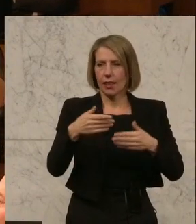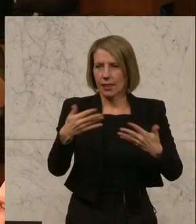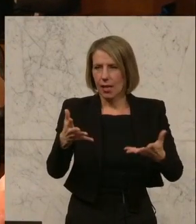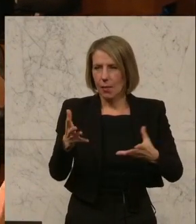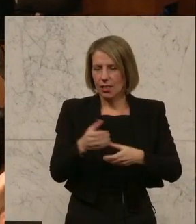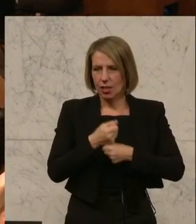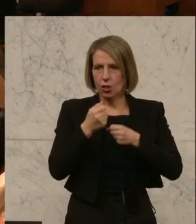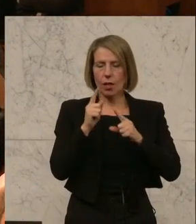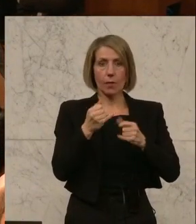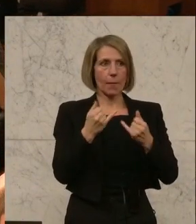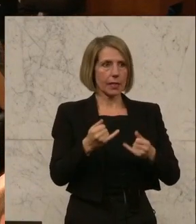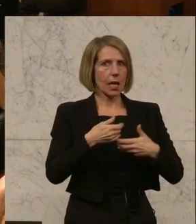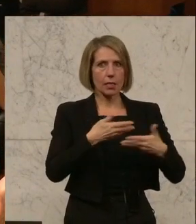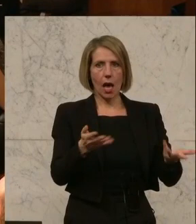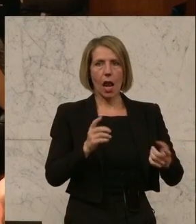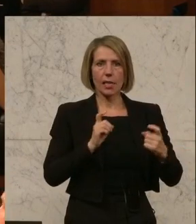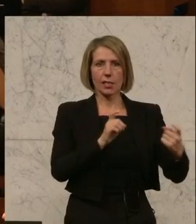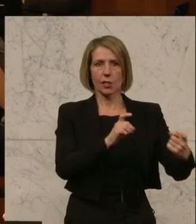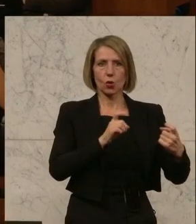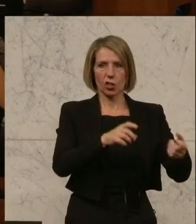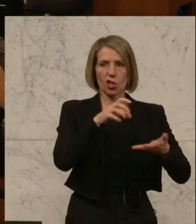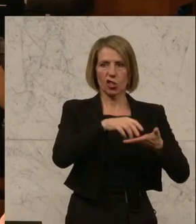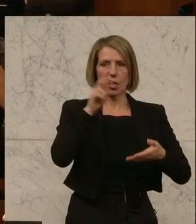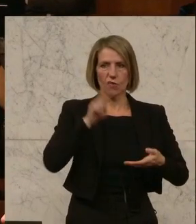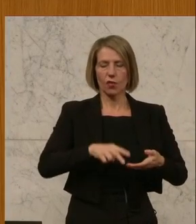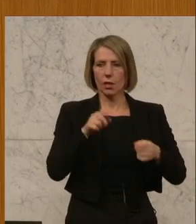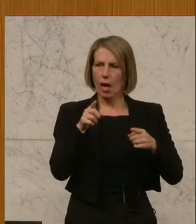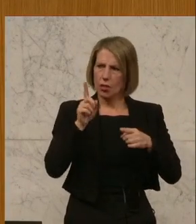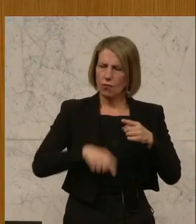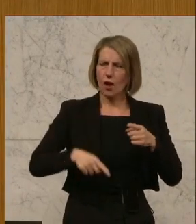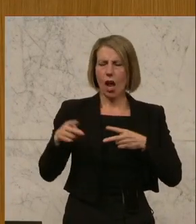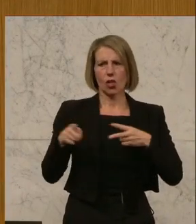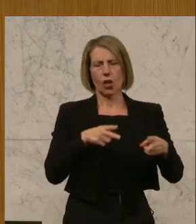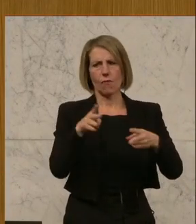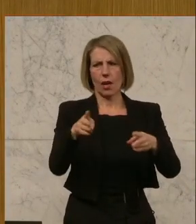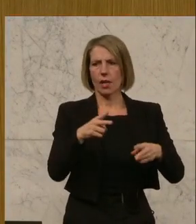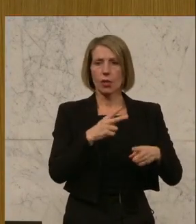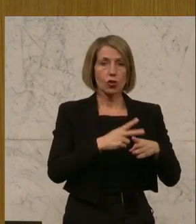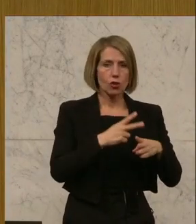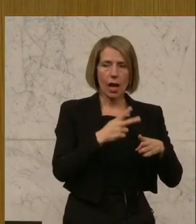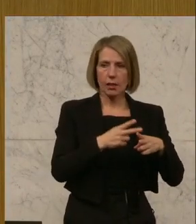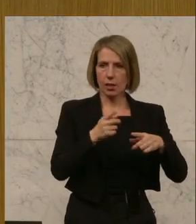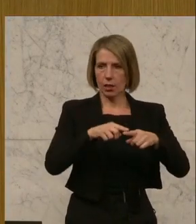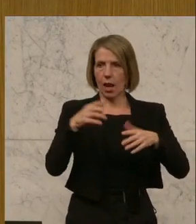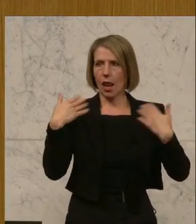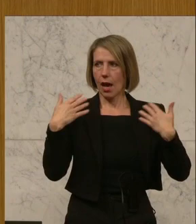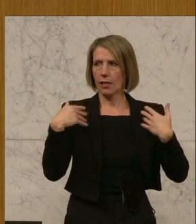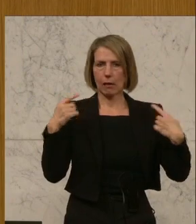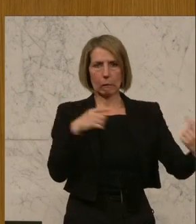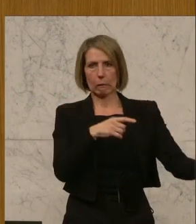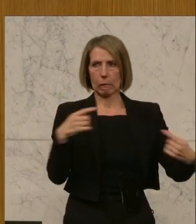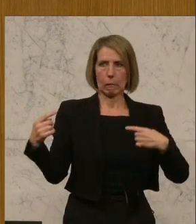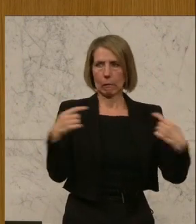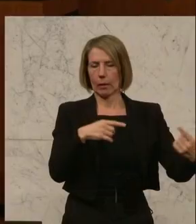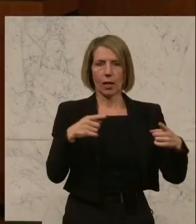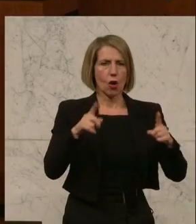Und jetzt möchten alle über die Stadt Wien diskutieren. Es ist der falsche Weg, Stadt und Land gegeneinander auszuspielen. Das ist